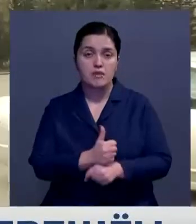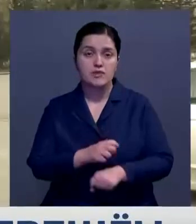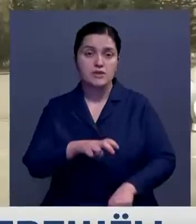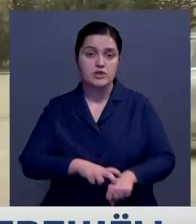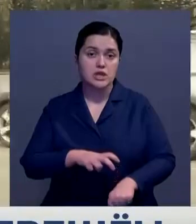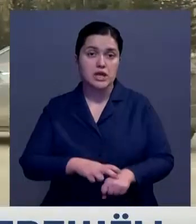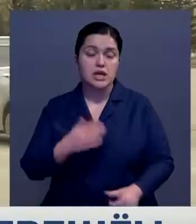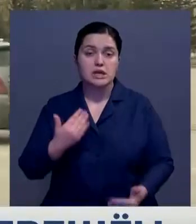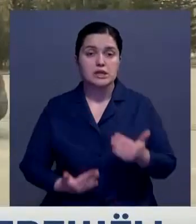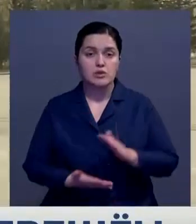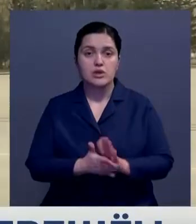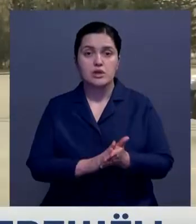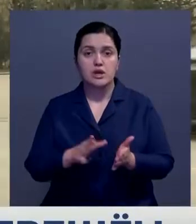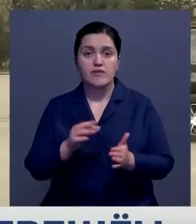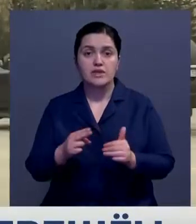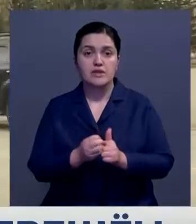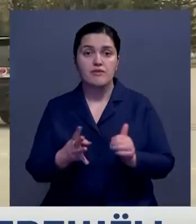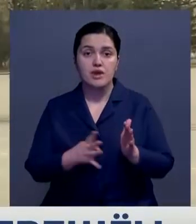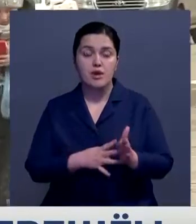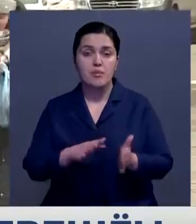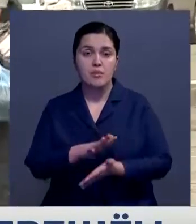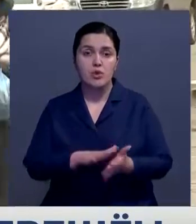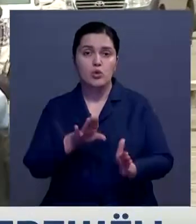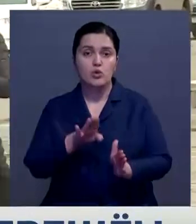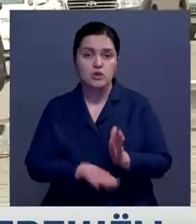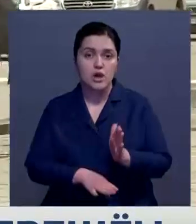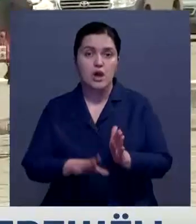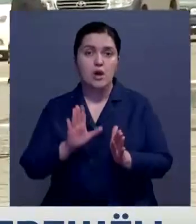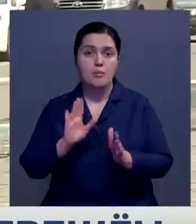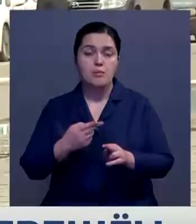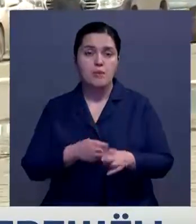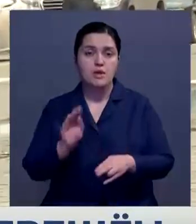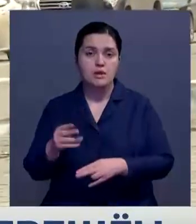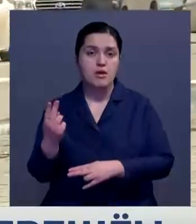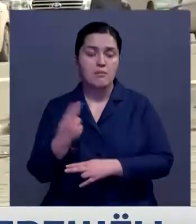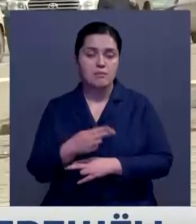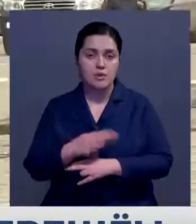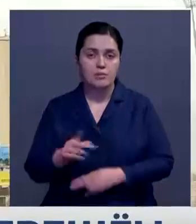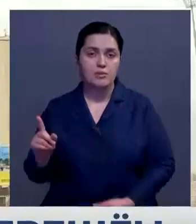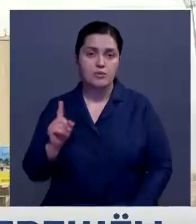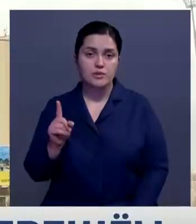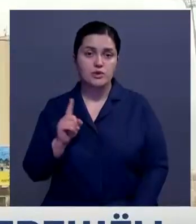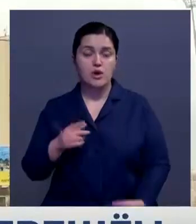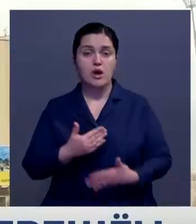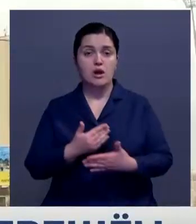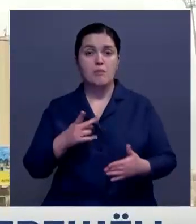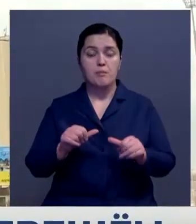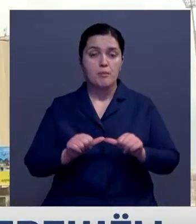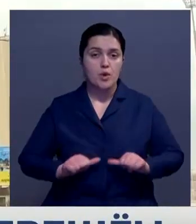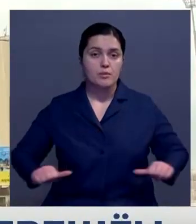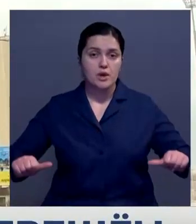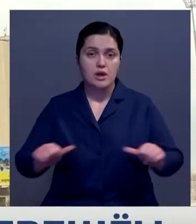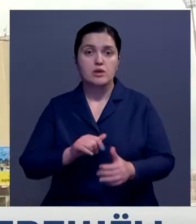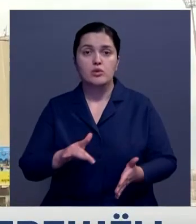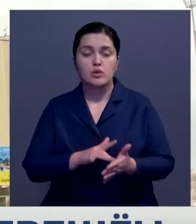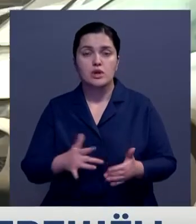словам главного санврача региона, если ситуация с ковид в области продолжит ухудшаться, следующим шагом станет установка блокпостов. Напомню,